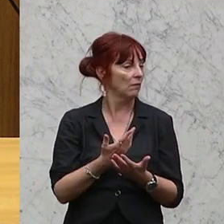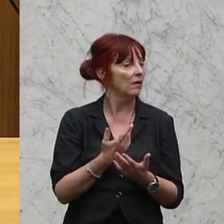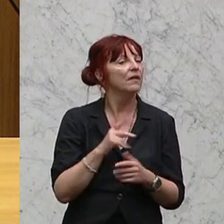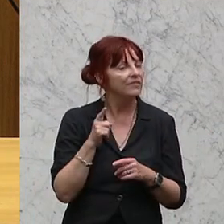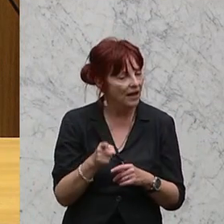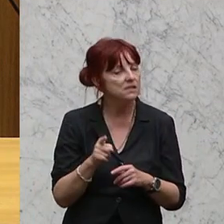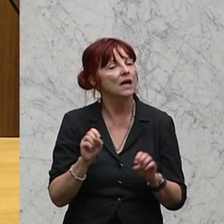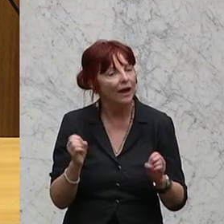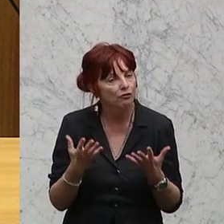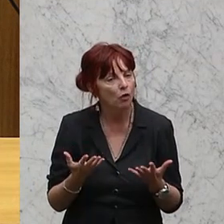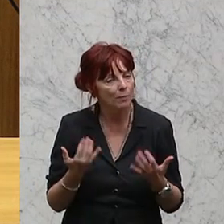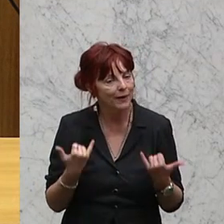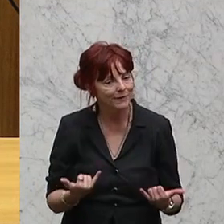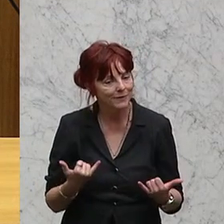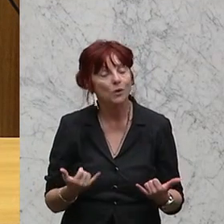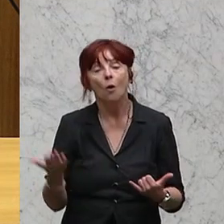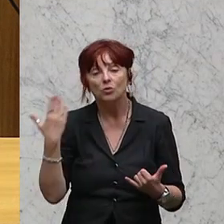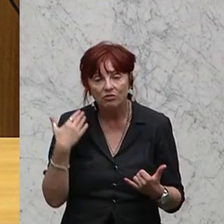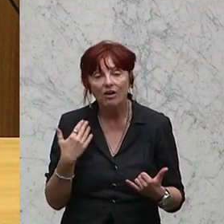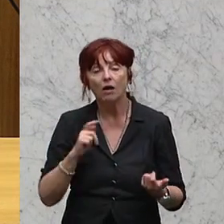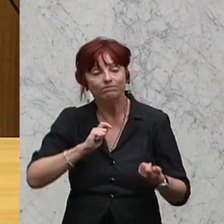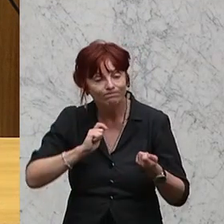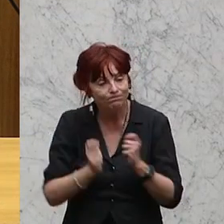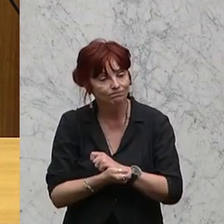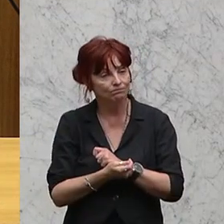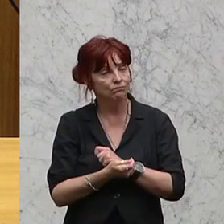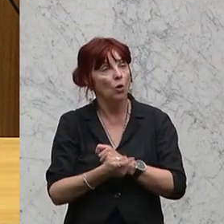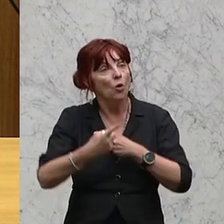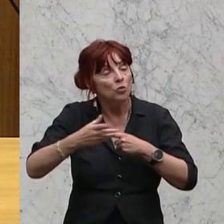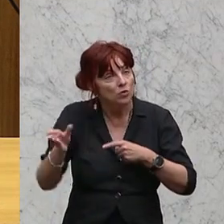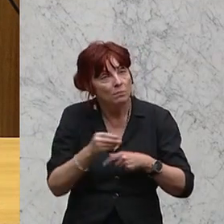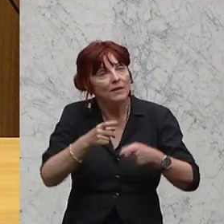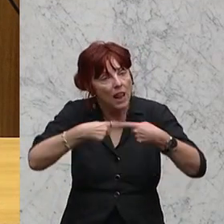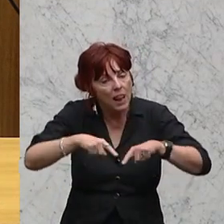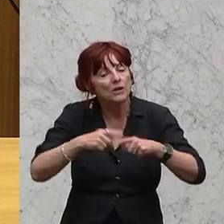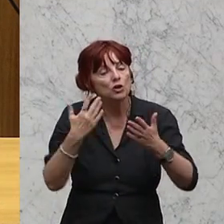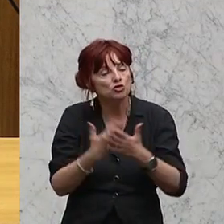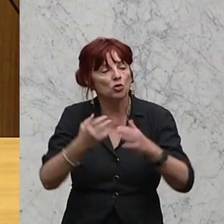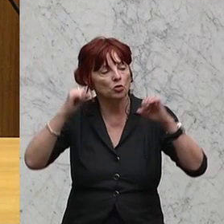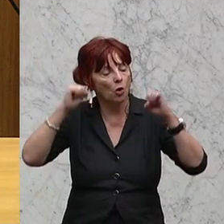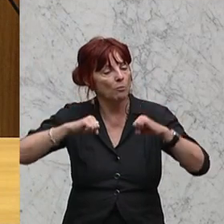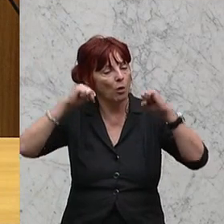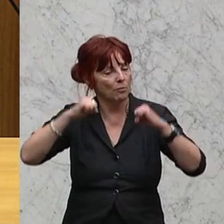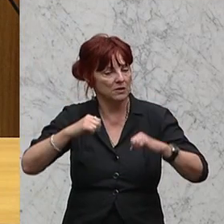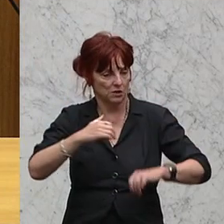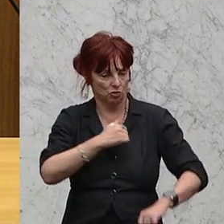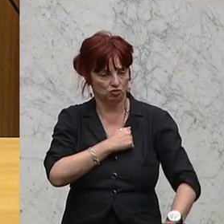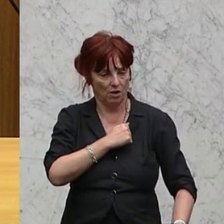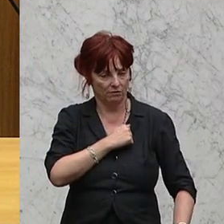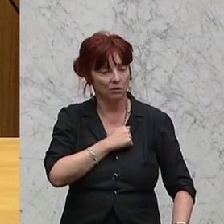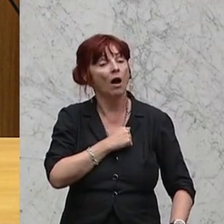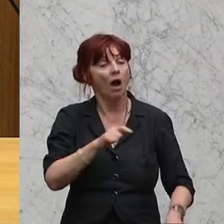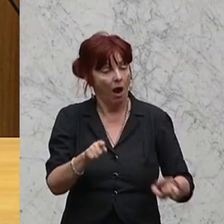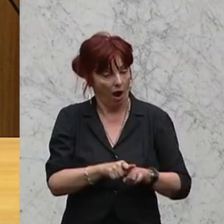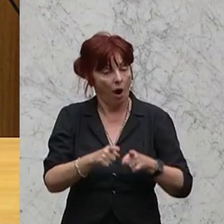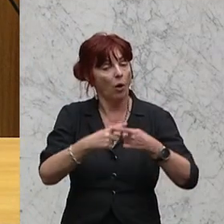sind wir angegangen und hier haben wir auch mit den Ländern Kompromisse erzielt, da sind auch die Länder über ihren Schatten gesprungen, da